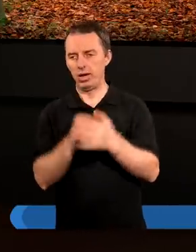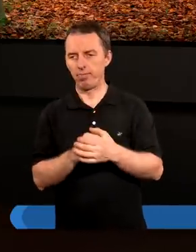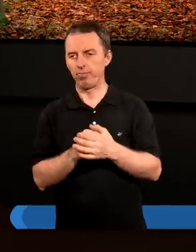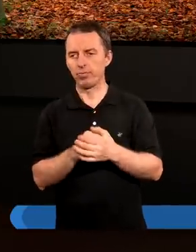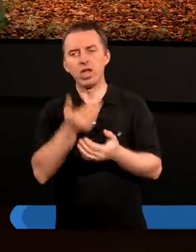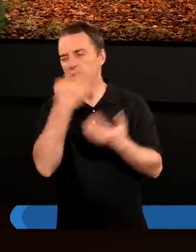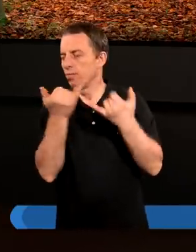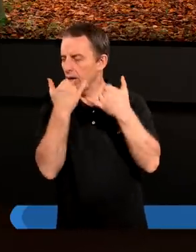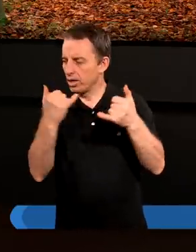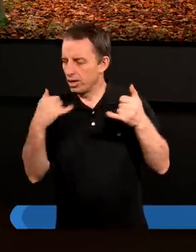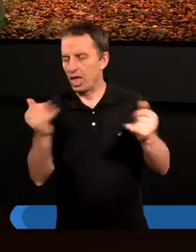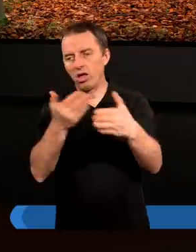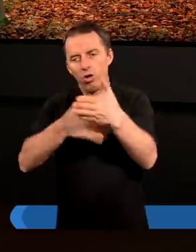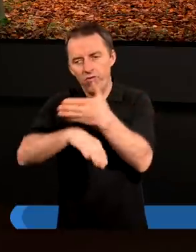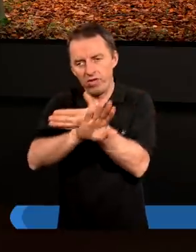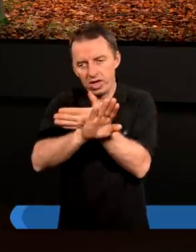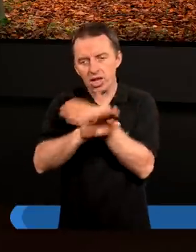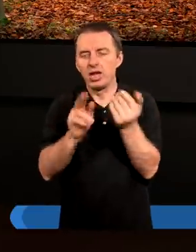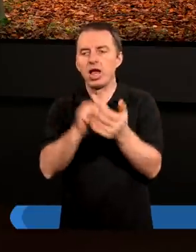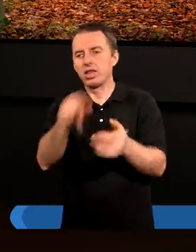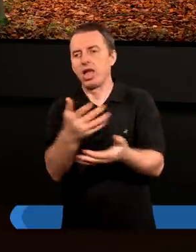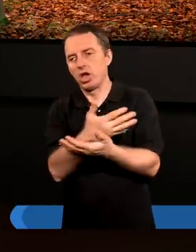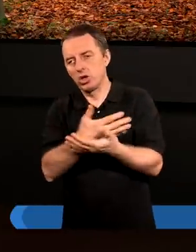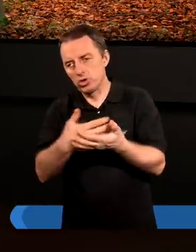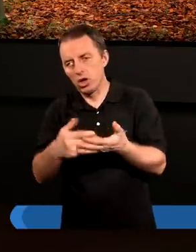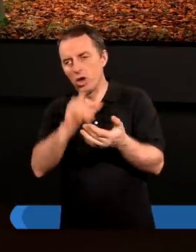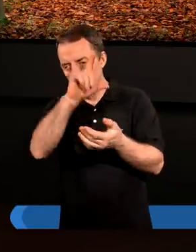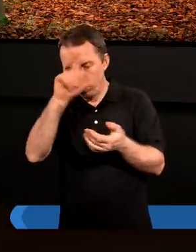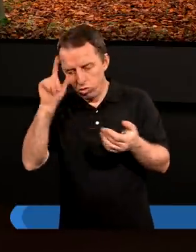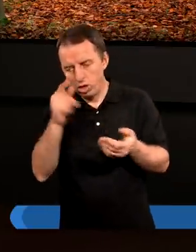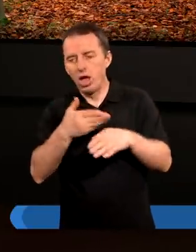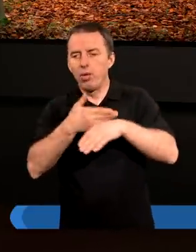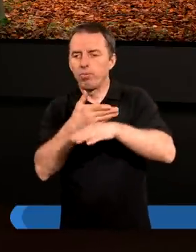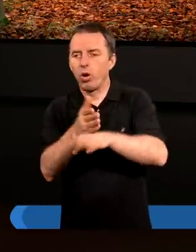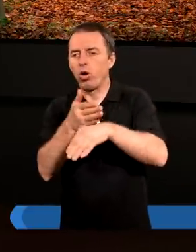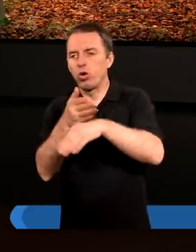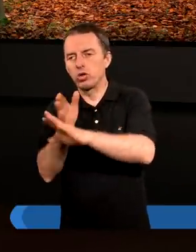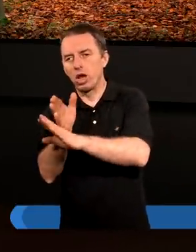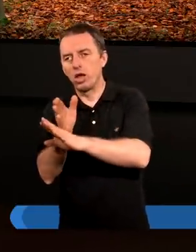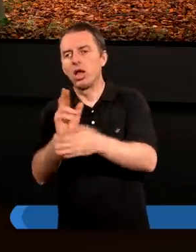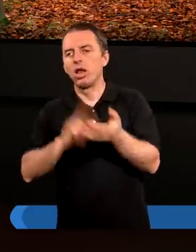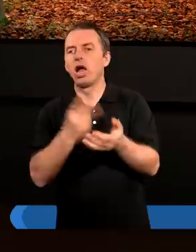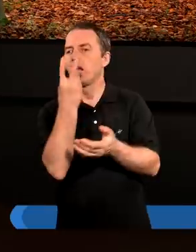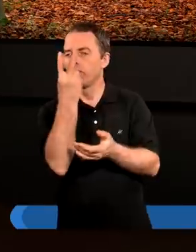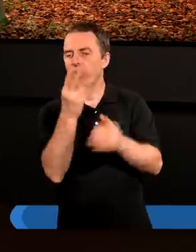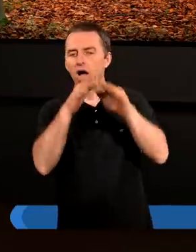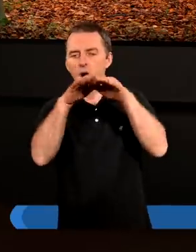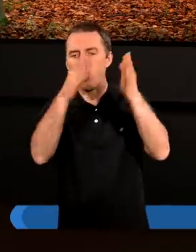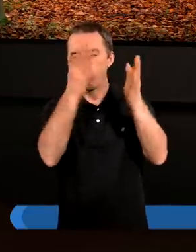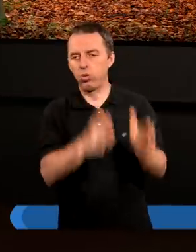Nie ma innego wyjścia. Na tej ziemi ludzkość podzieliła się na dwa